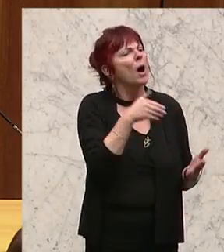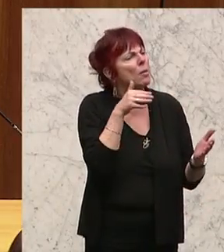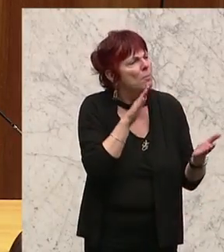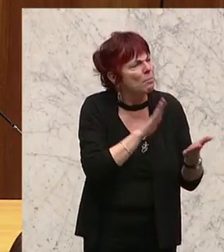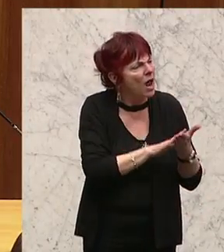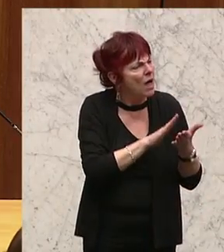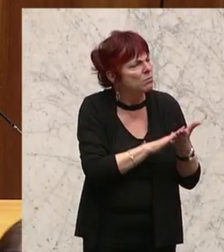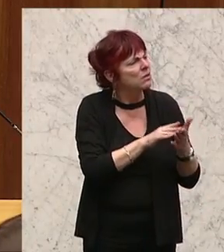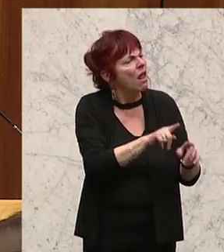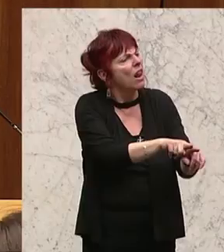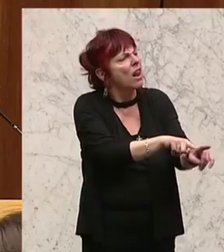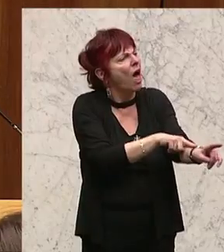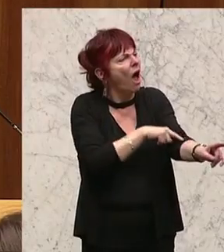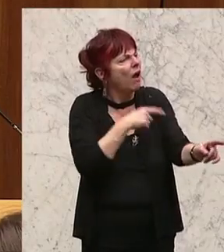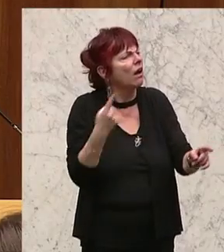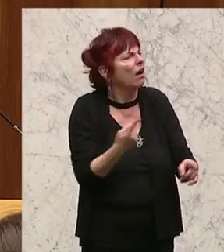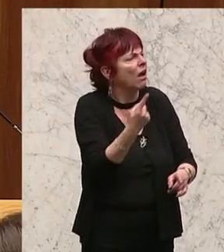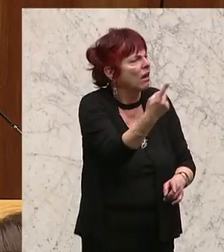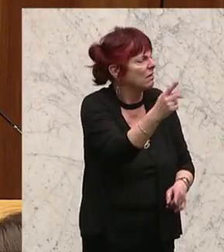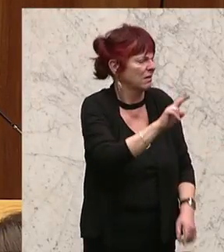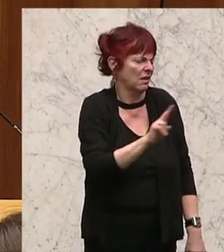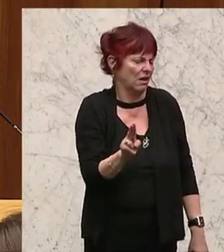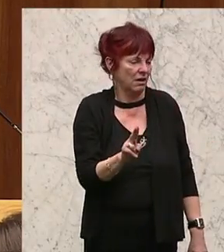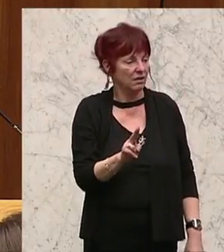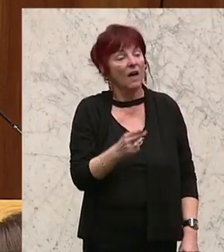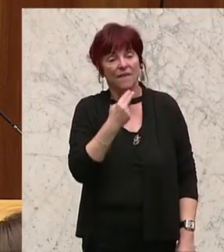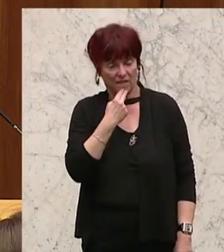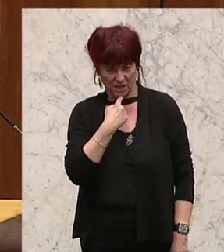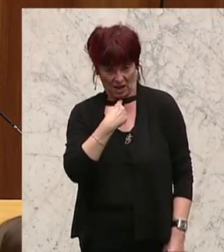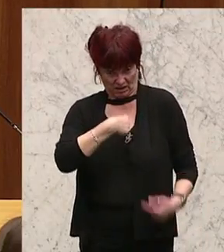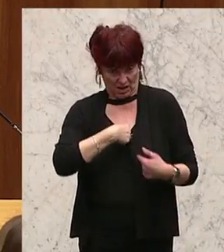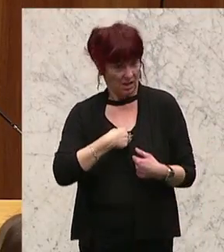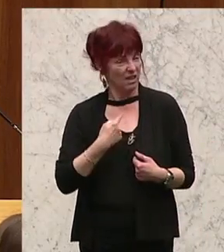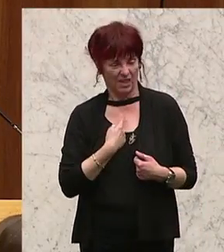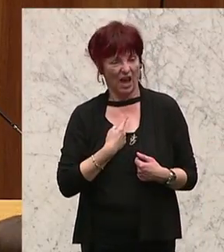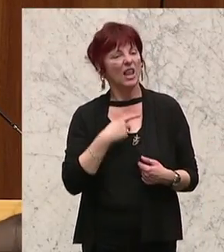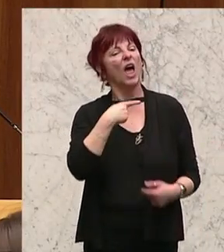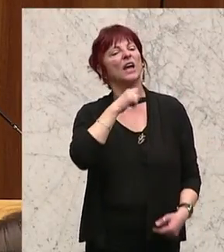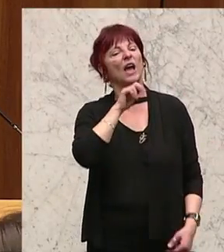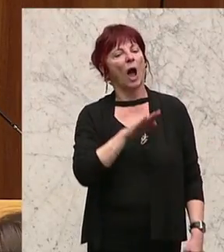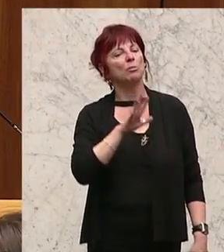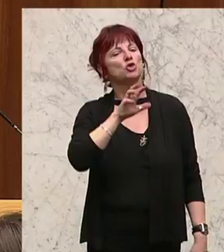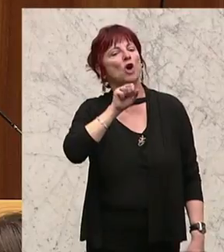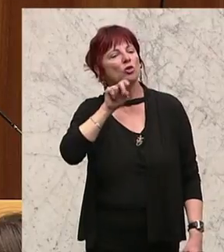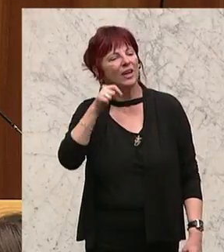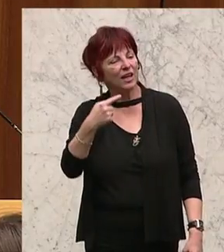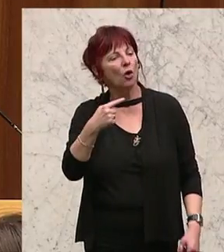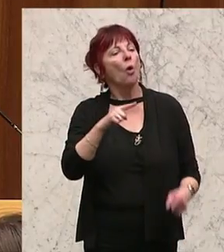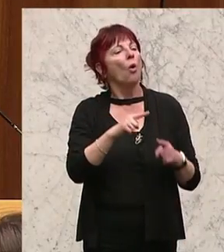sagt die Gabi Schaunig, Finanzlandesreferentin in Kärnten und der Landeshauptmann Peter Kaiser.